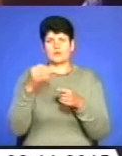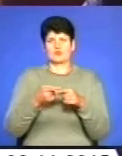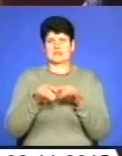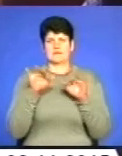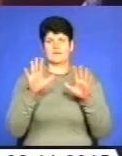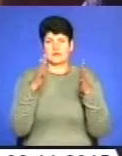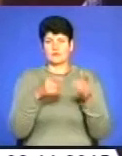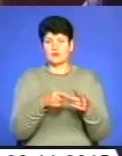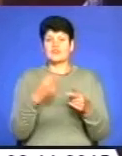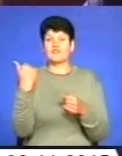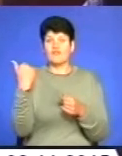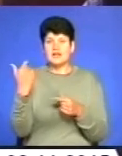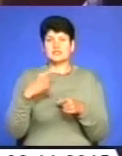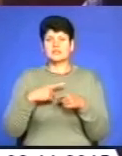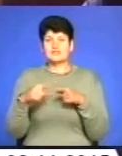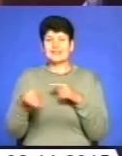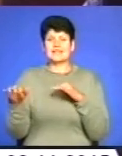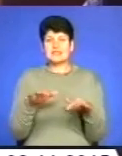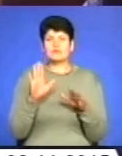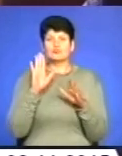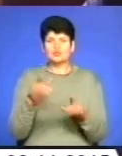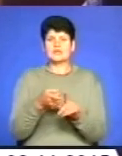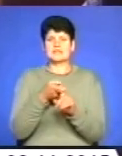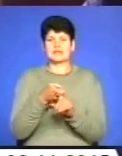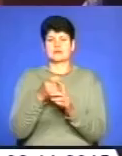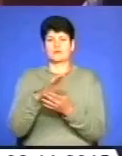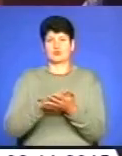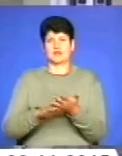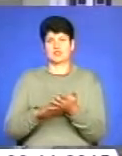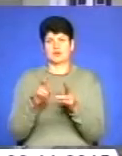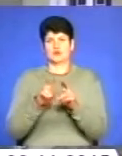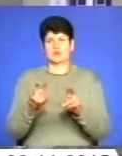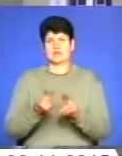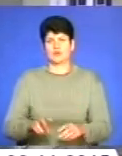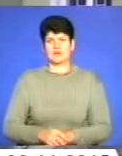подію. Саме від ваших оперативних дій буде залежати подальший хід розслідування.